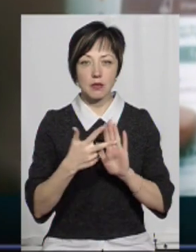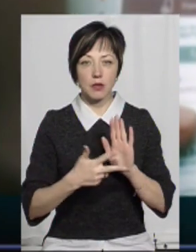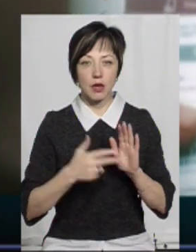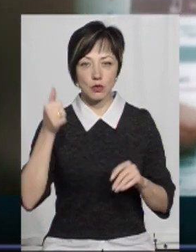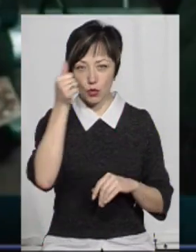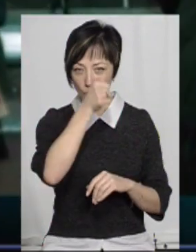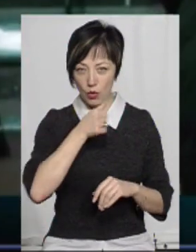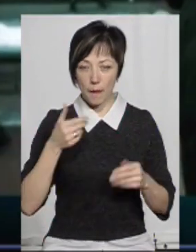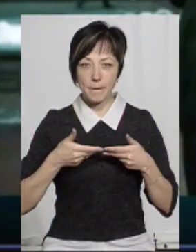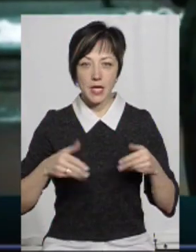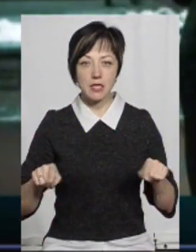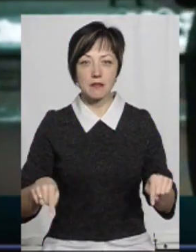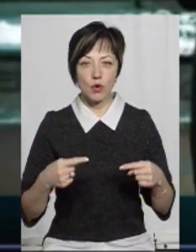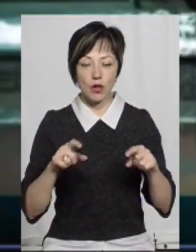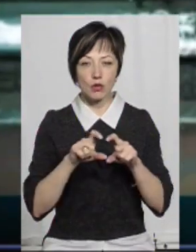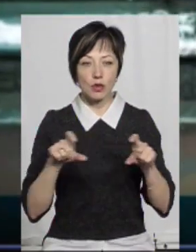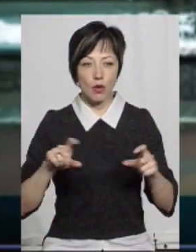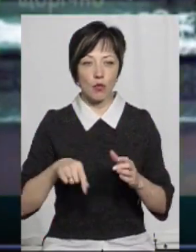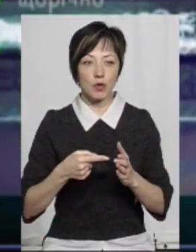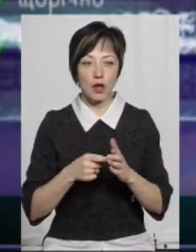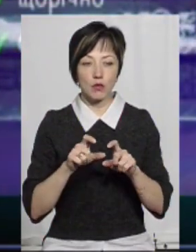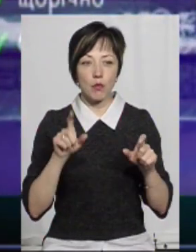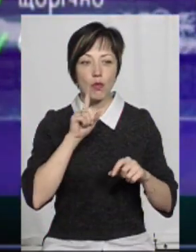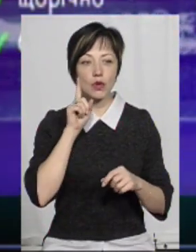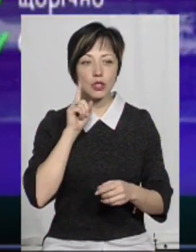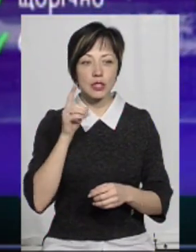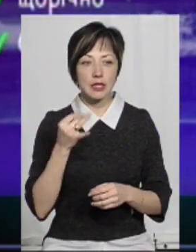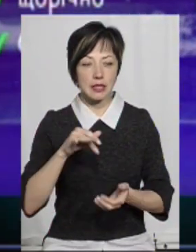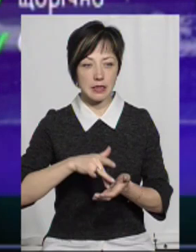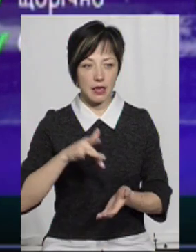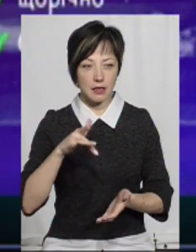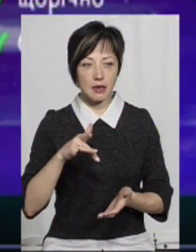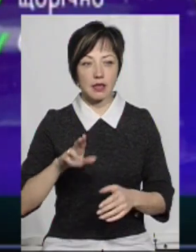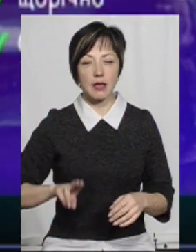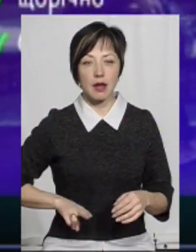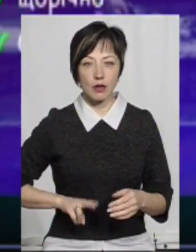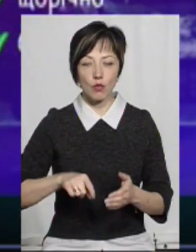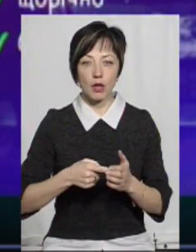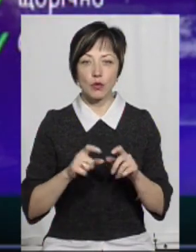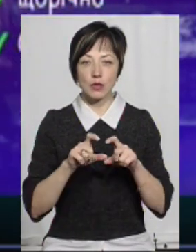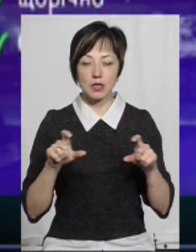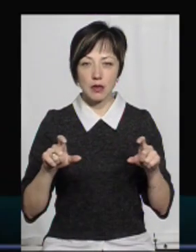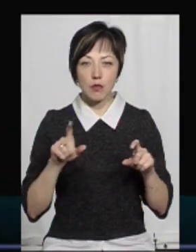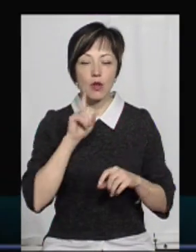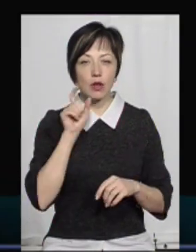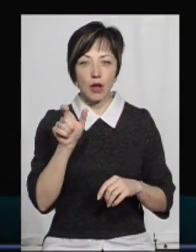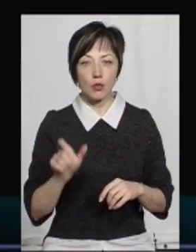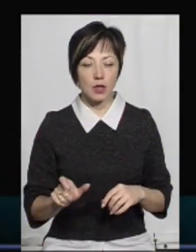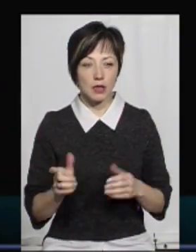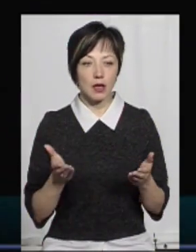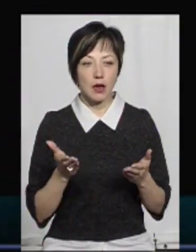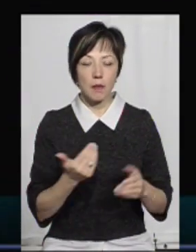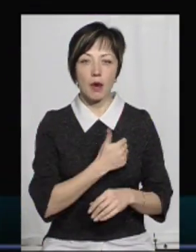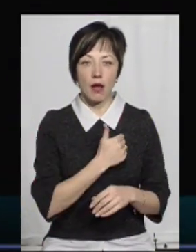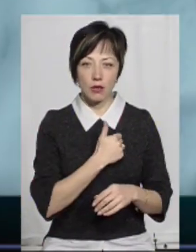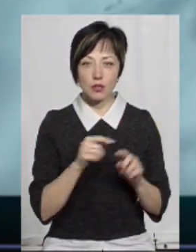року ми створили таку установу, комунальну установу «Молодіжний центр». Директором комунальної установи стала молода людина, яка